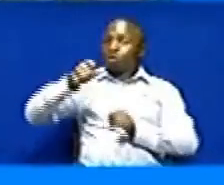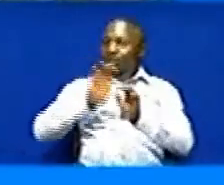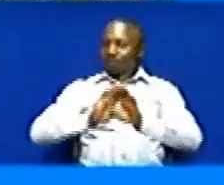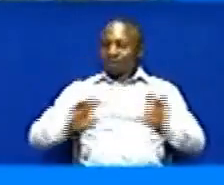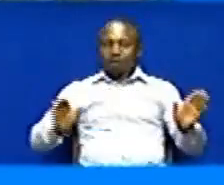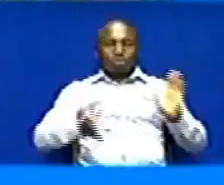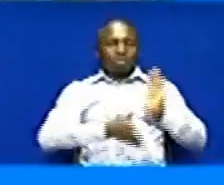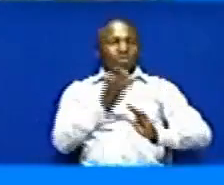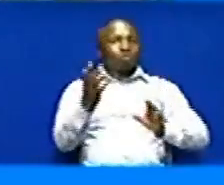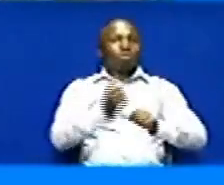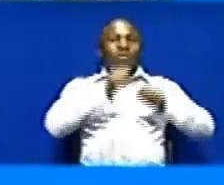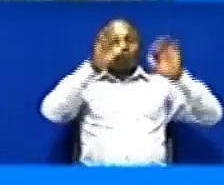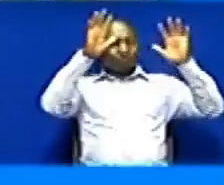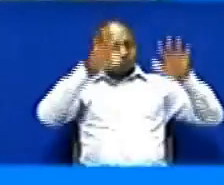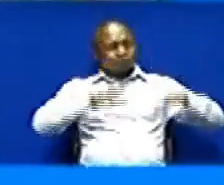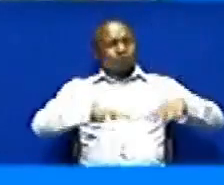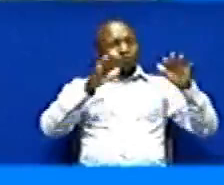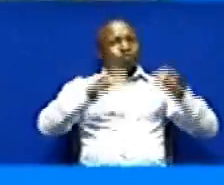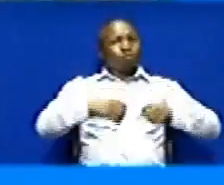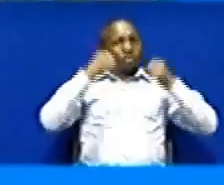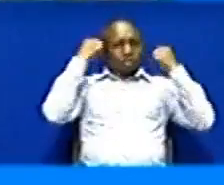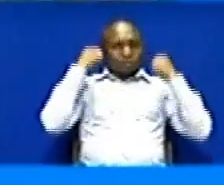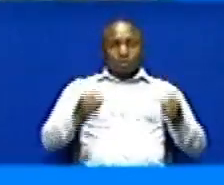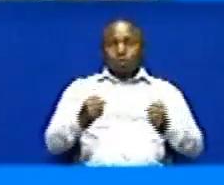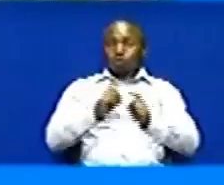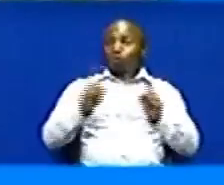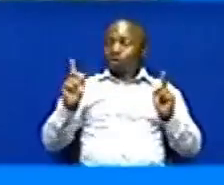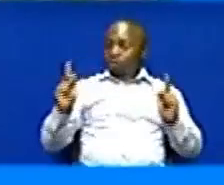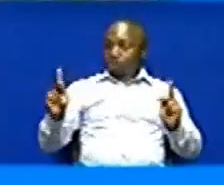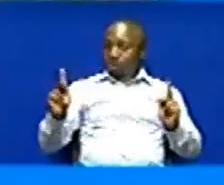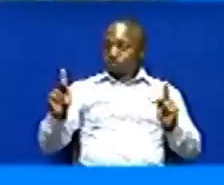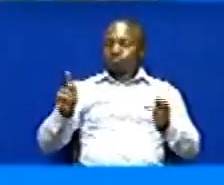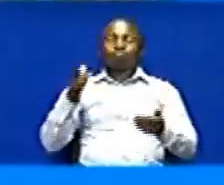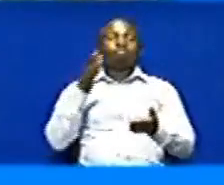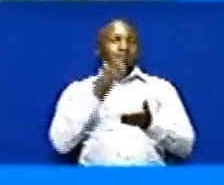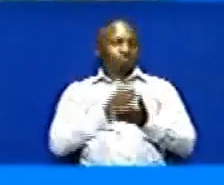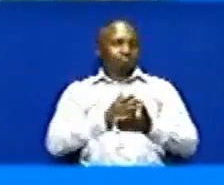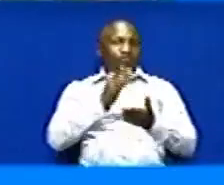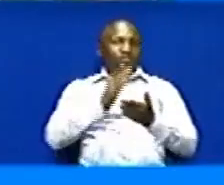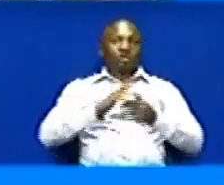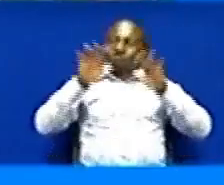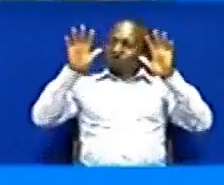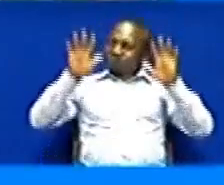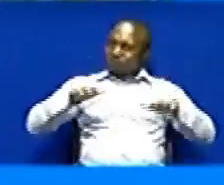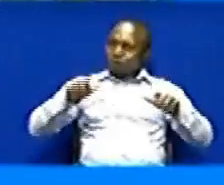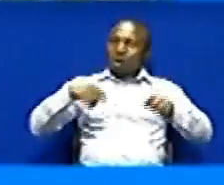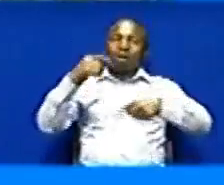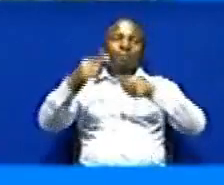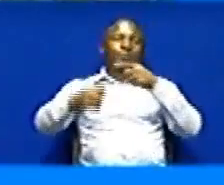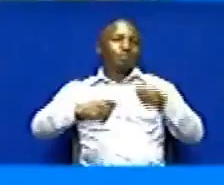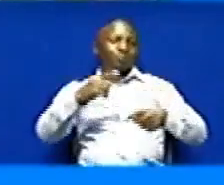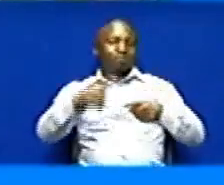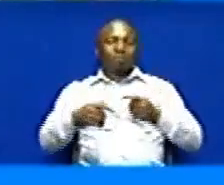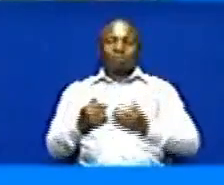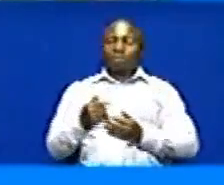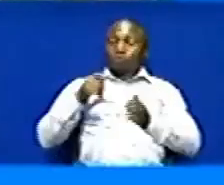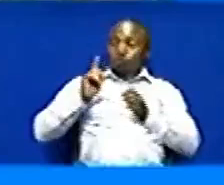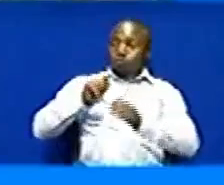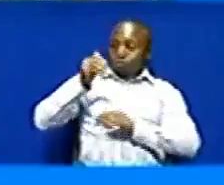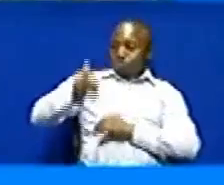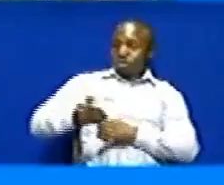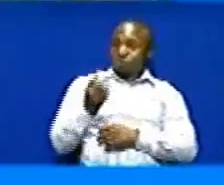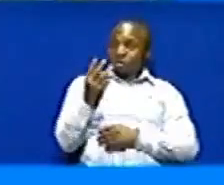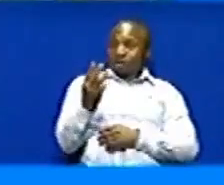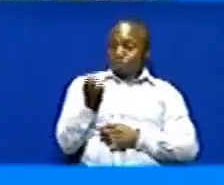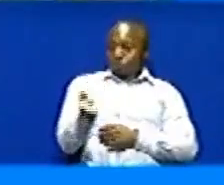Anza kupata mvuwa kubwa kuuliko kawaida Nikwe li kwamba mvuwa za masika Zinaendelea kunyesha Na tuko tumwezi wa tatu